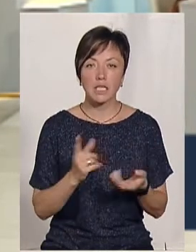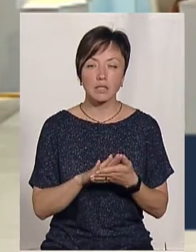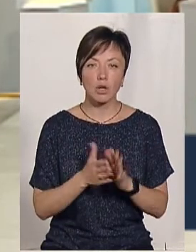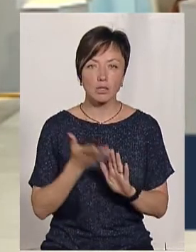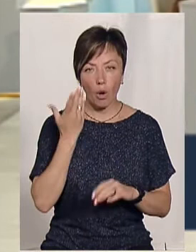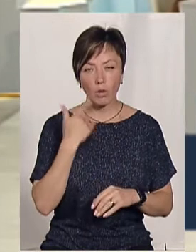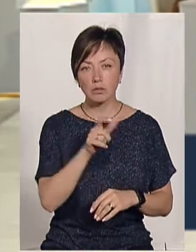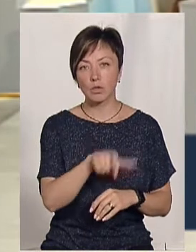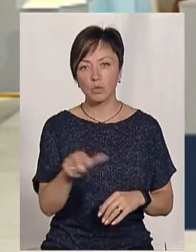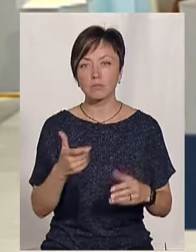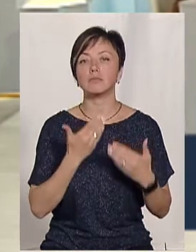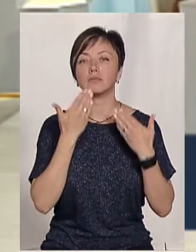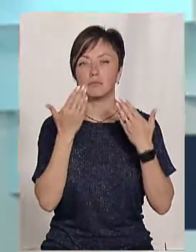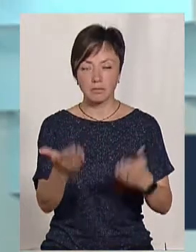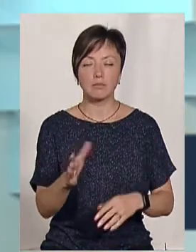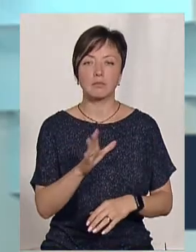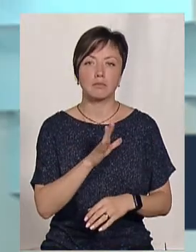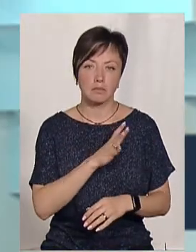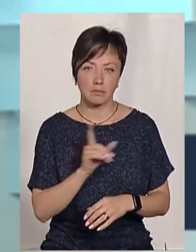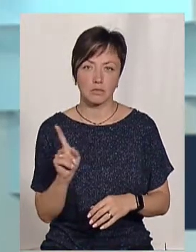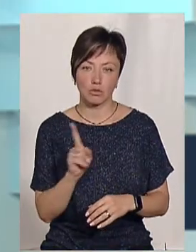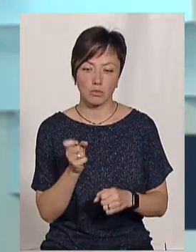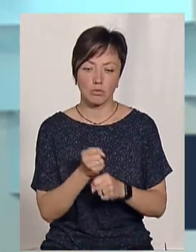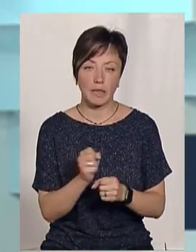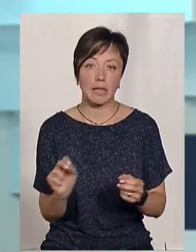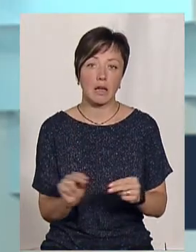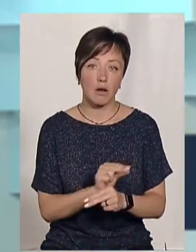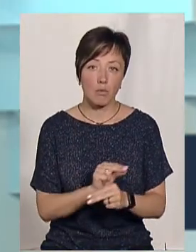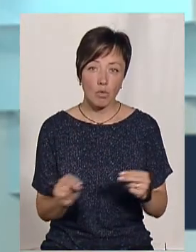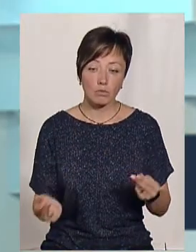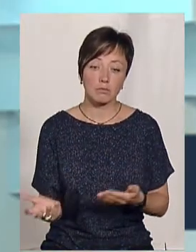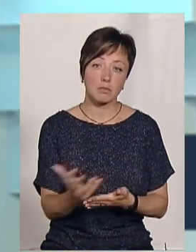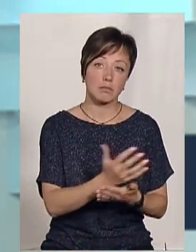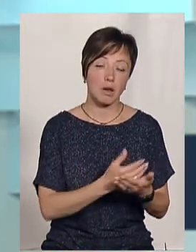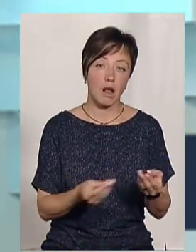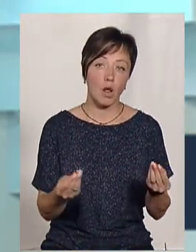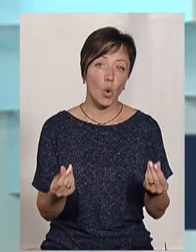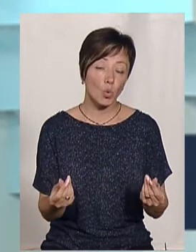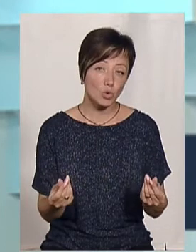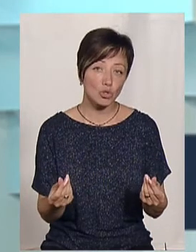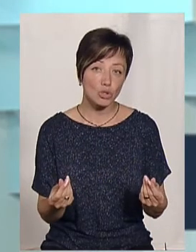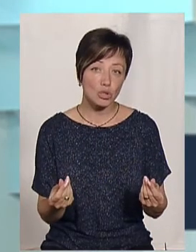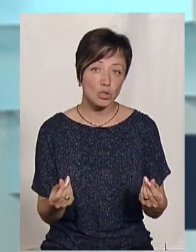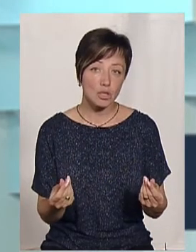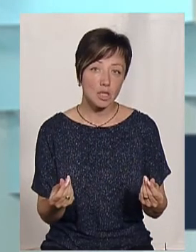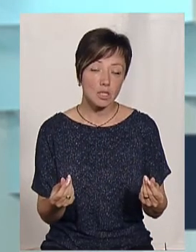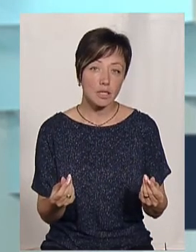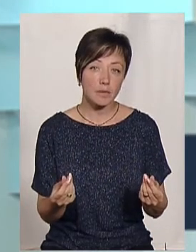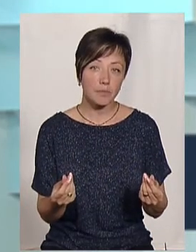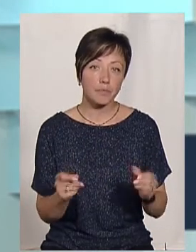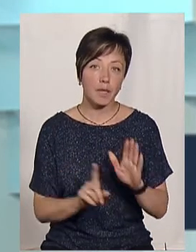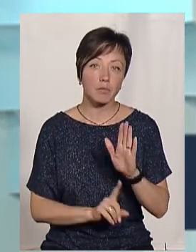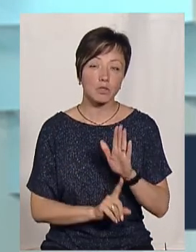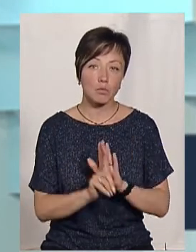мешканці зверталися з тим, щоб зробити ремонт, збирали гроші, майже